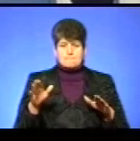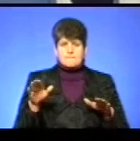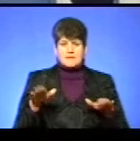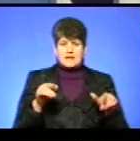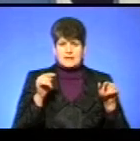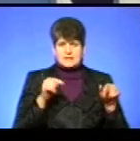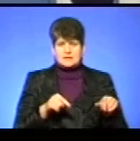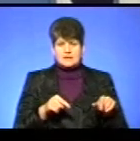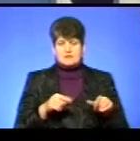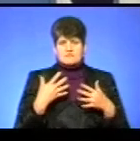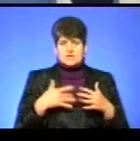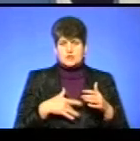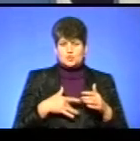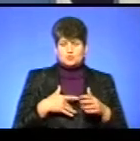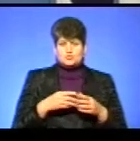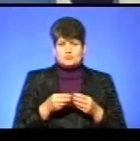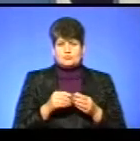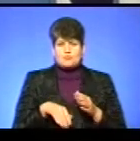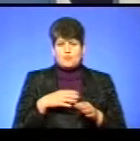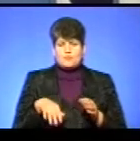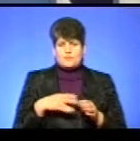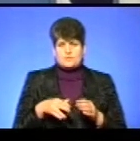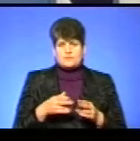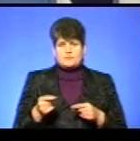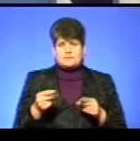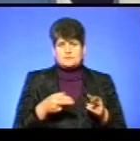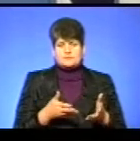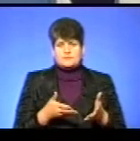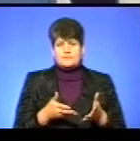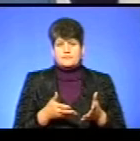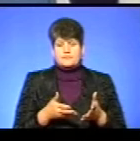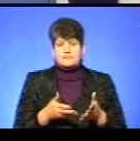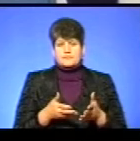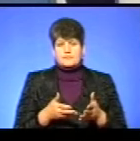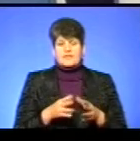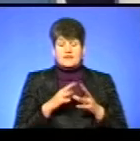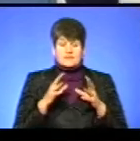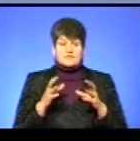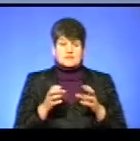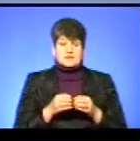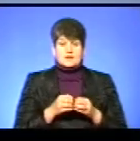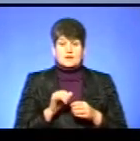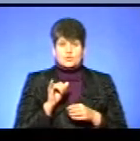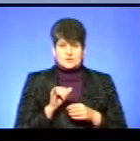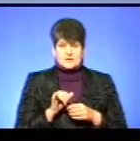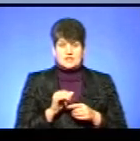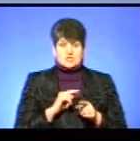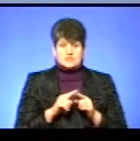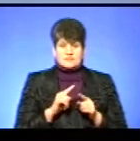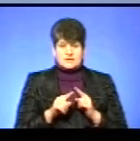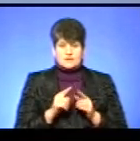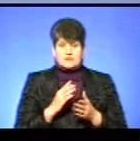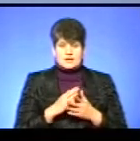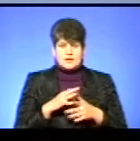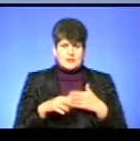фактично шлунок, опорожнився і тоді вони поздихали. Вибачте. Взагалі-то в них досить швидко відбуваються